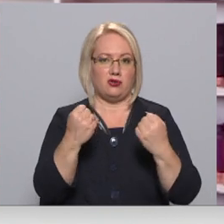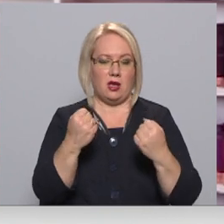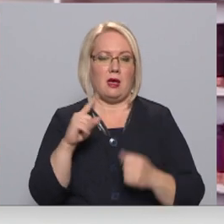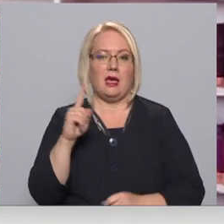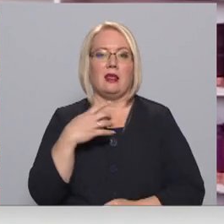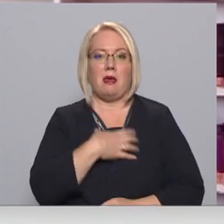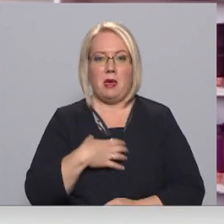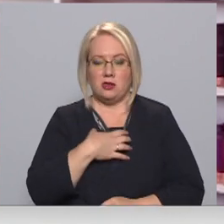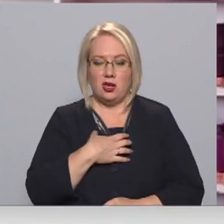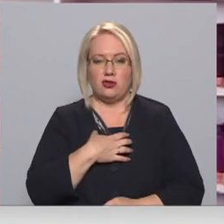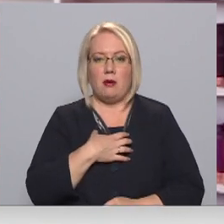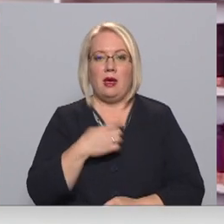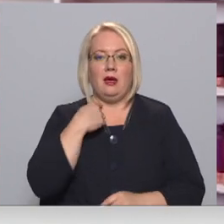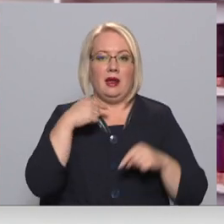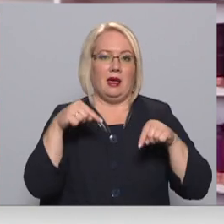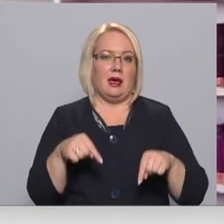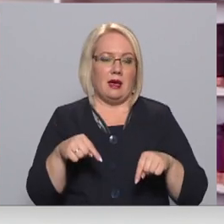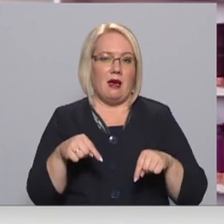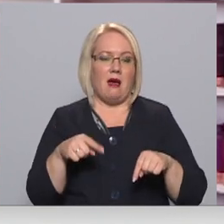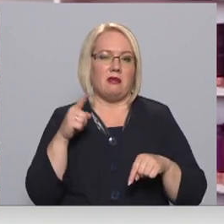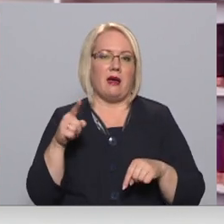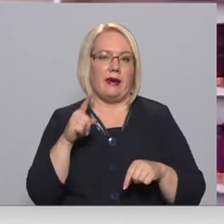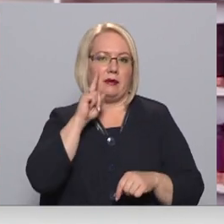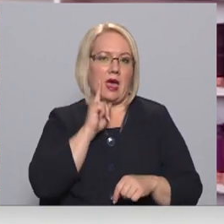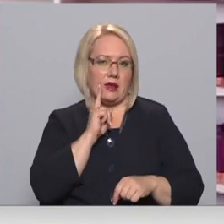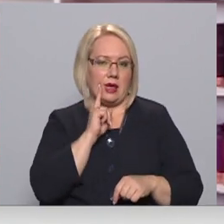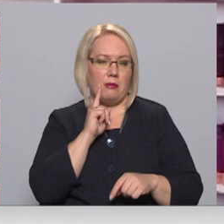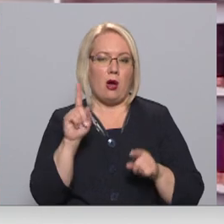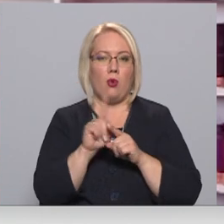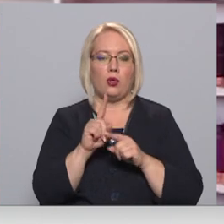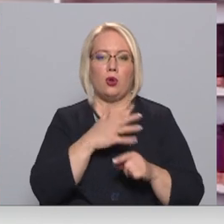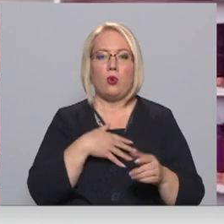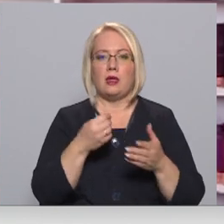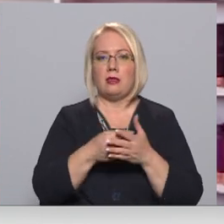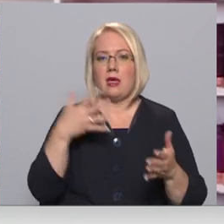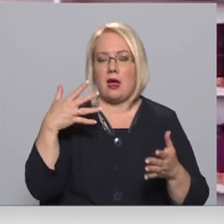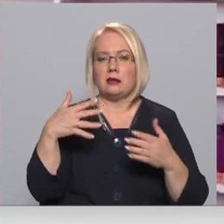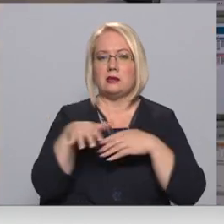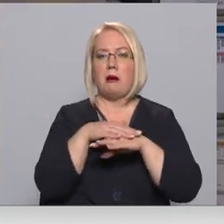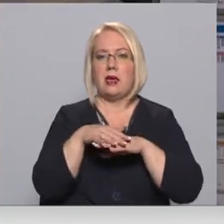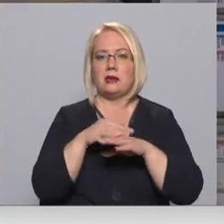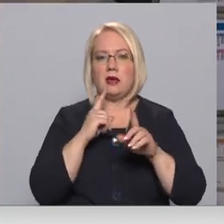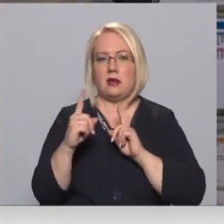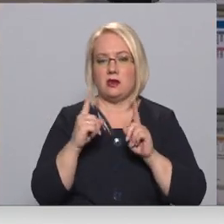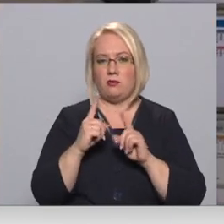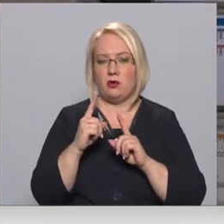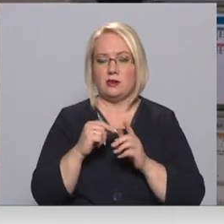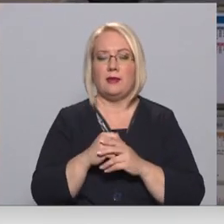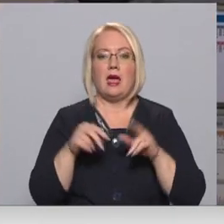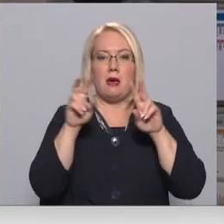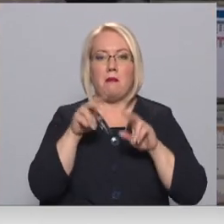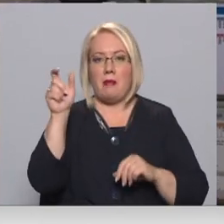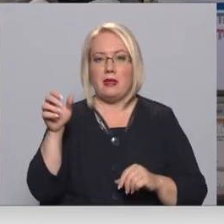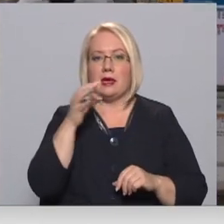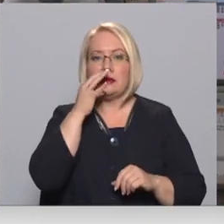nepieciešamība. Rīgā vairāk tā ir ekstra, savukārt ir relatīvi dārgs sabiedriskais transports. Pētnieki uzsver